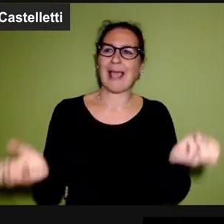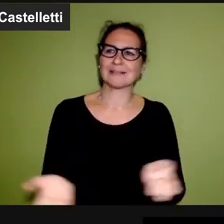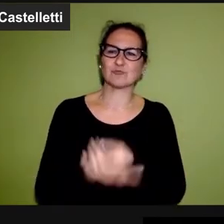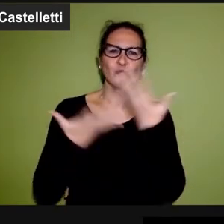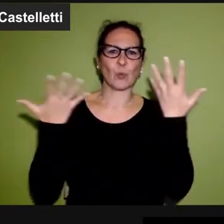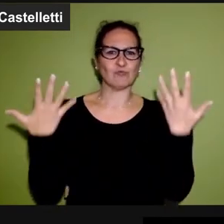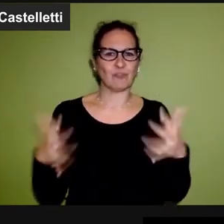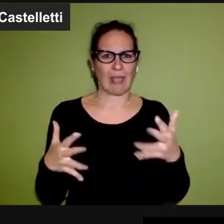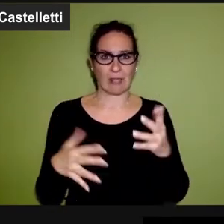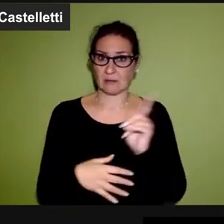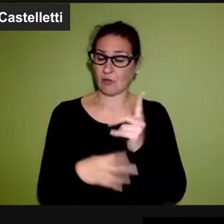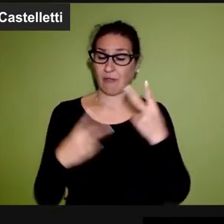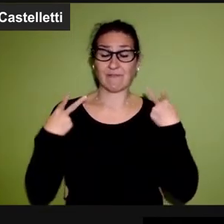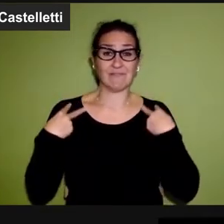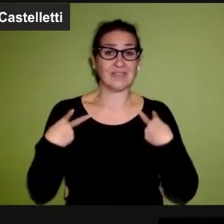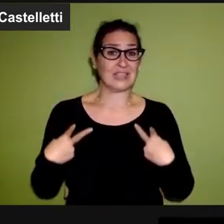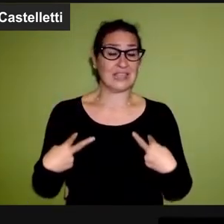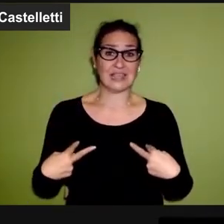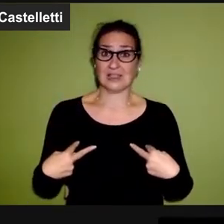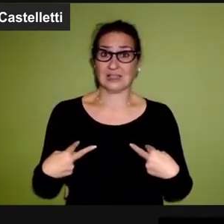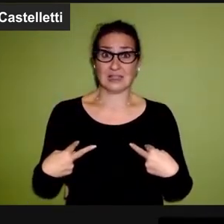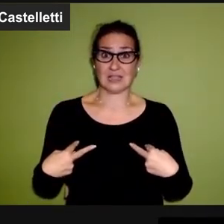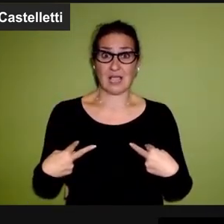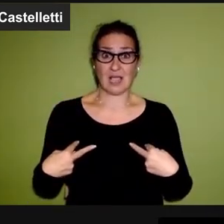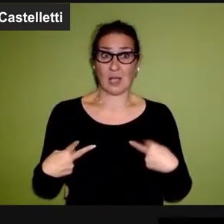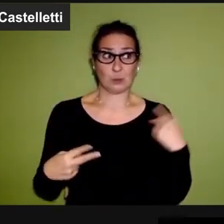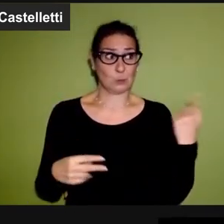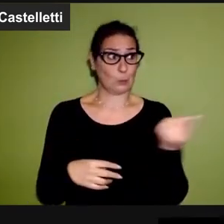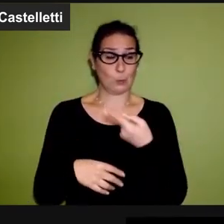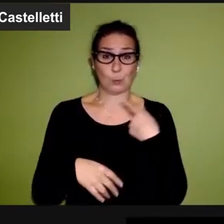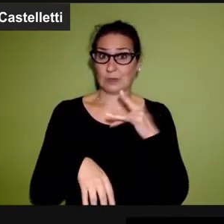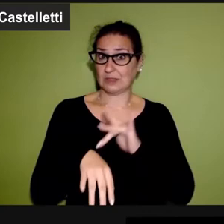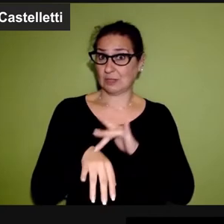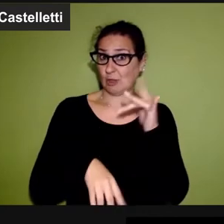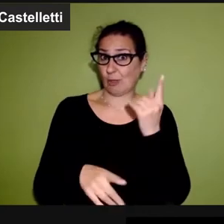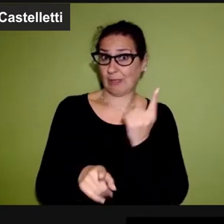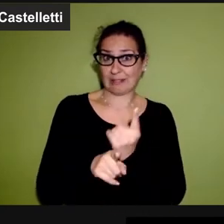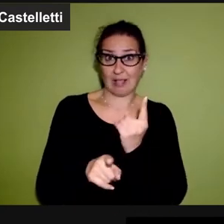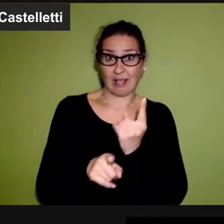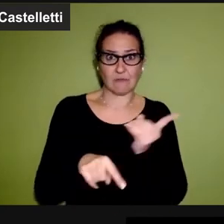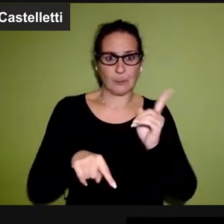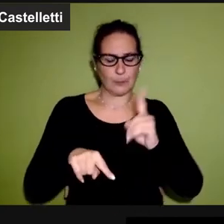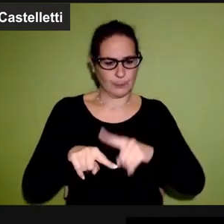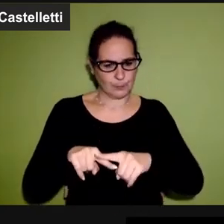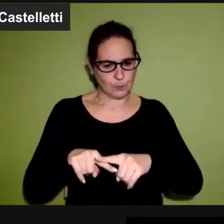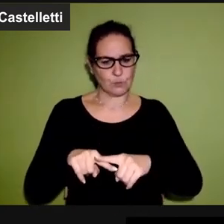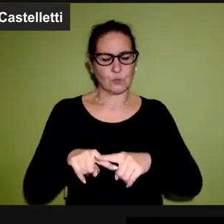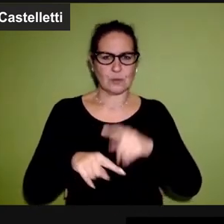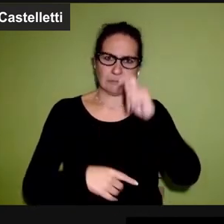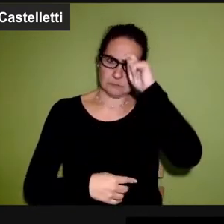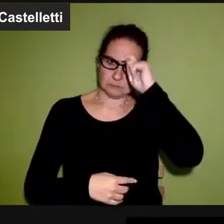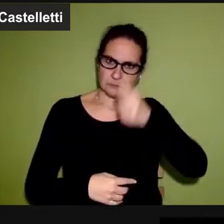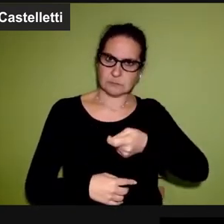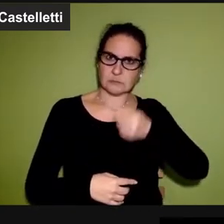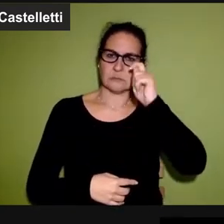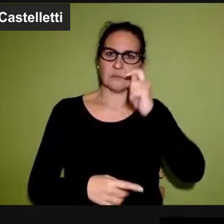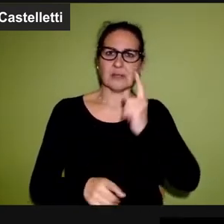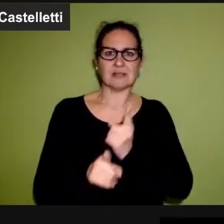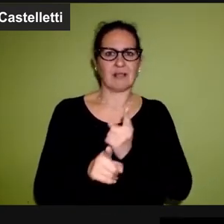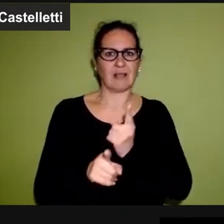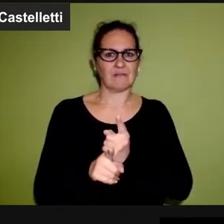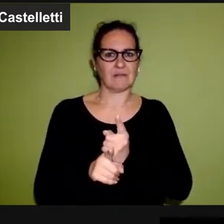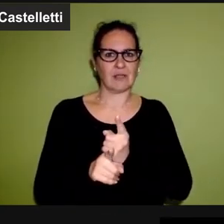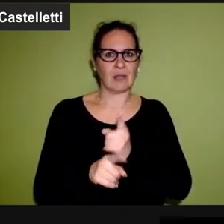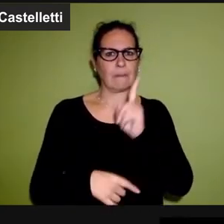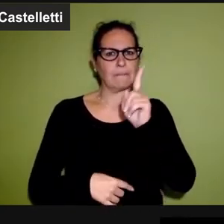infatti un incidente ma un momento della vita inevitabile e possiamo dire anche solenne, che però ad un certo